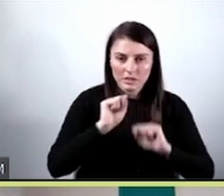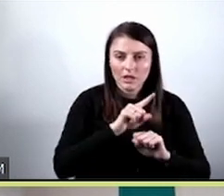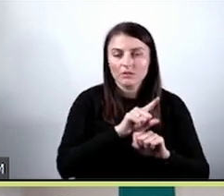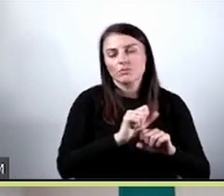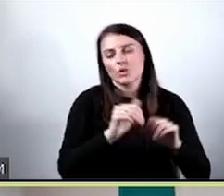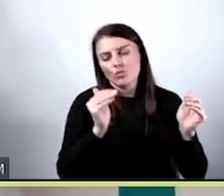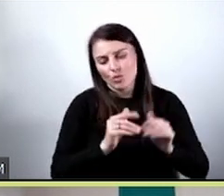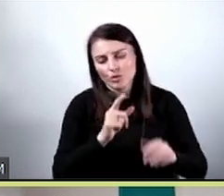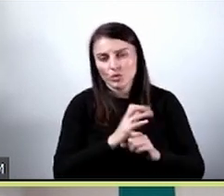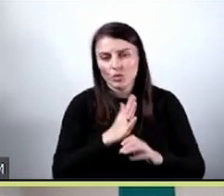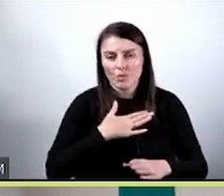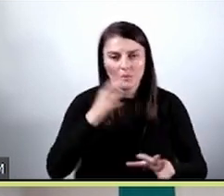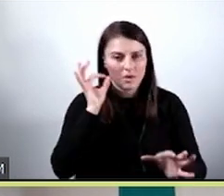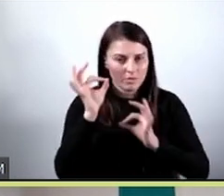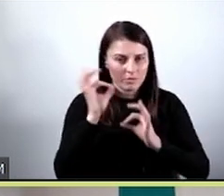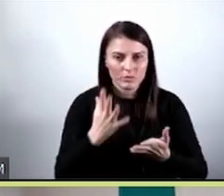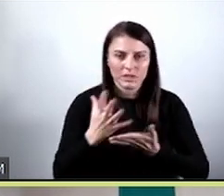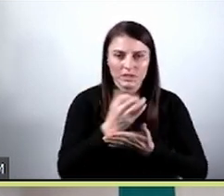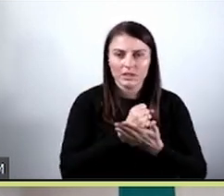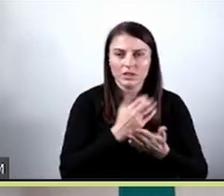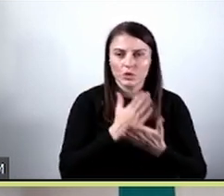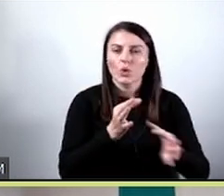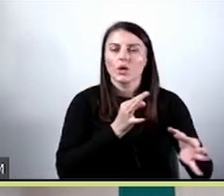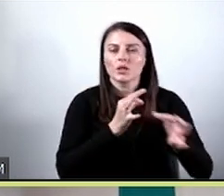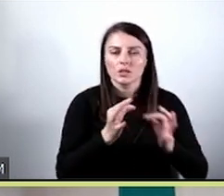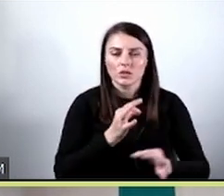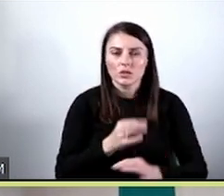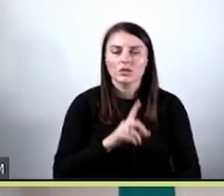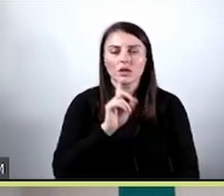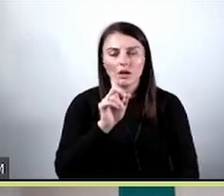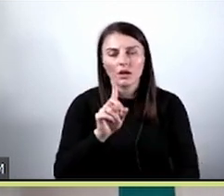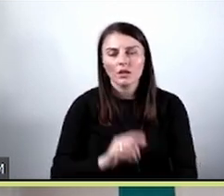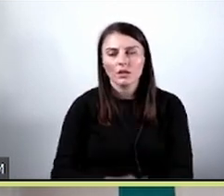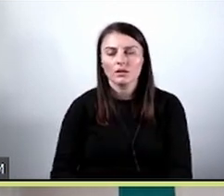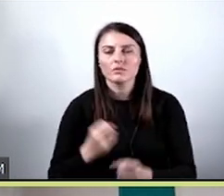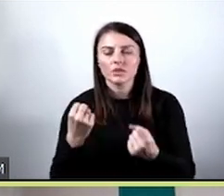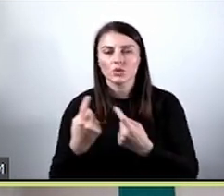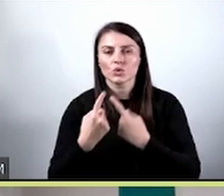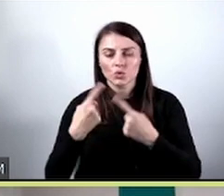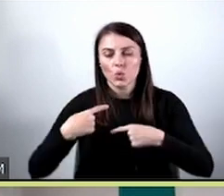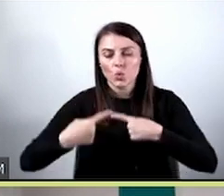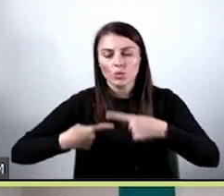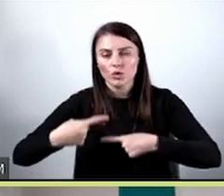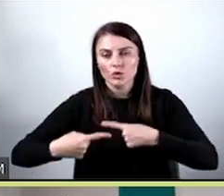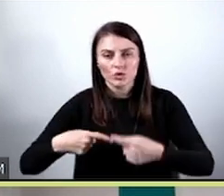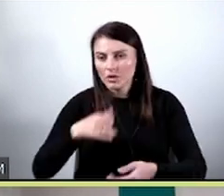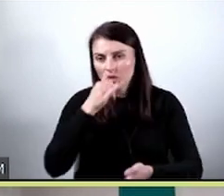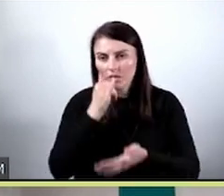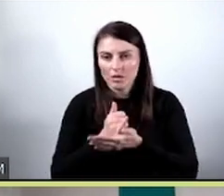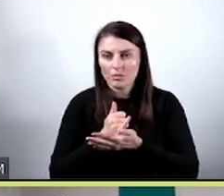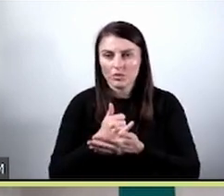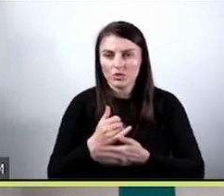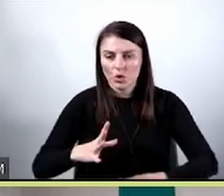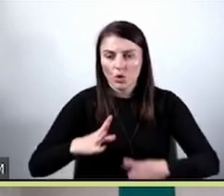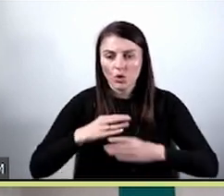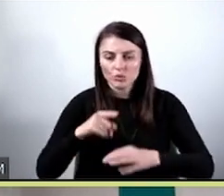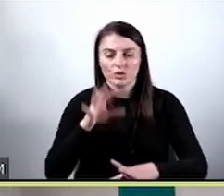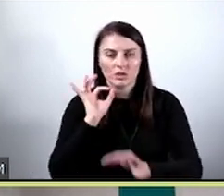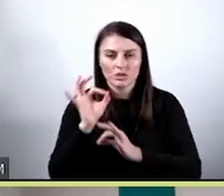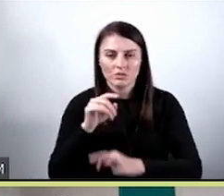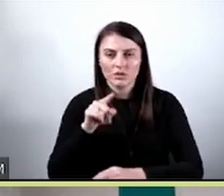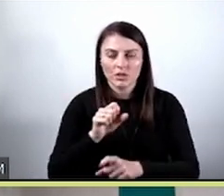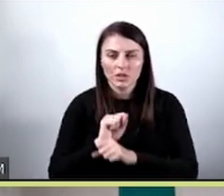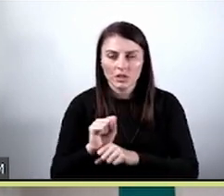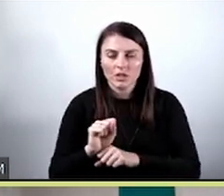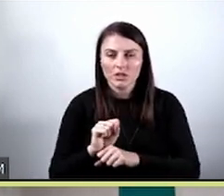możliwa, bo te dane już mamy, one są zabrane w sposób historyczny. Natomiast w sytuacji produkcyjnej nie będzie możliwe otrzymanie takich danych, no bo te dane